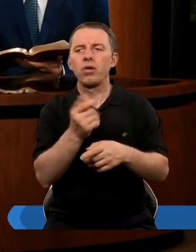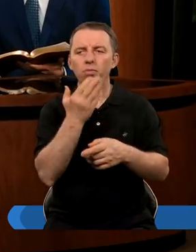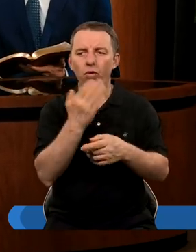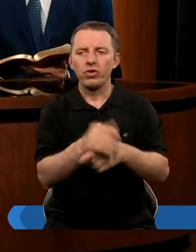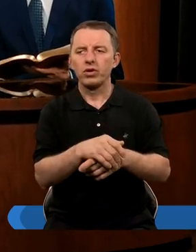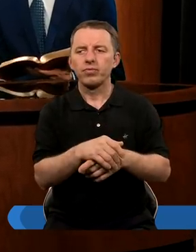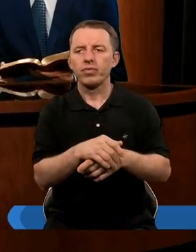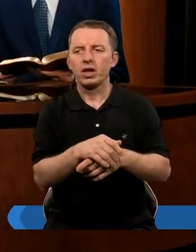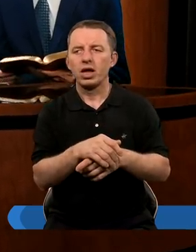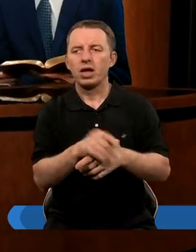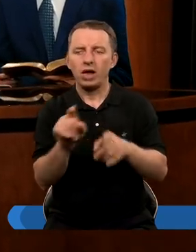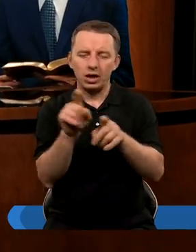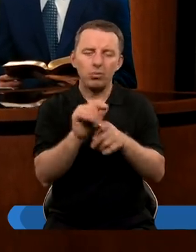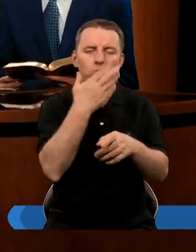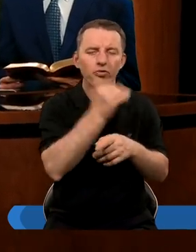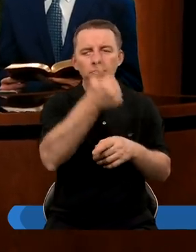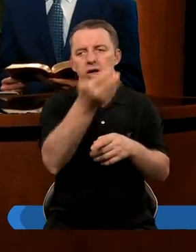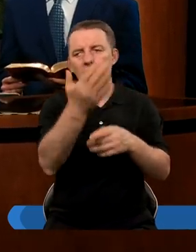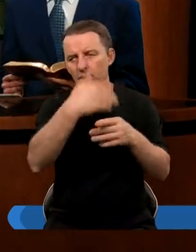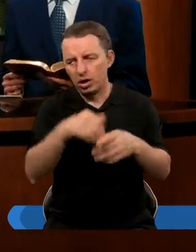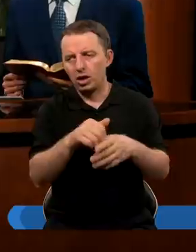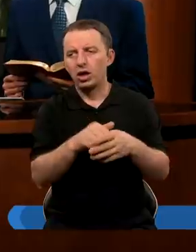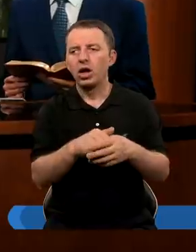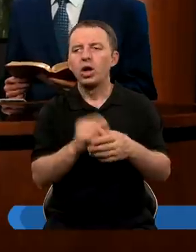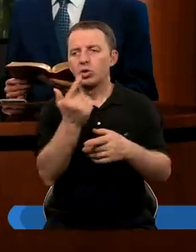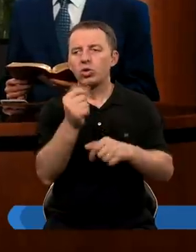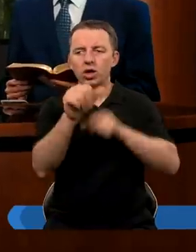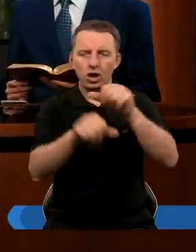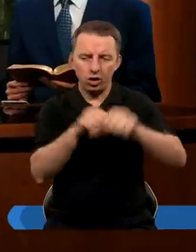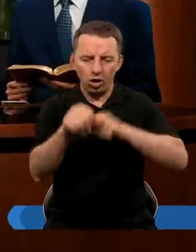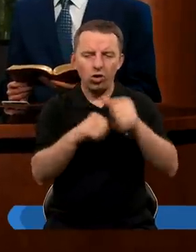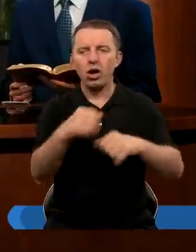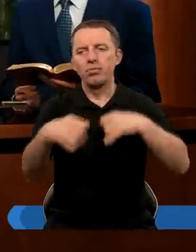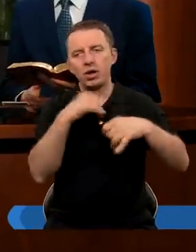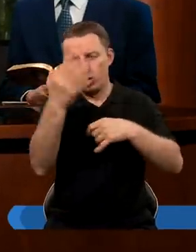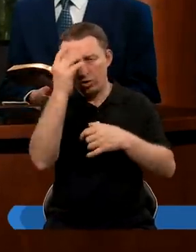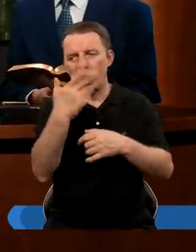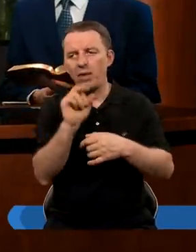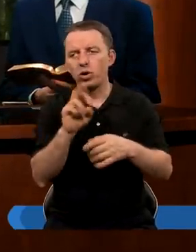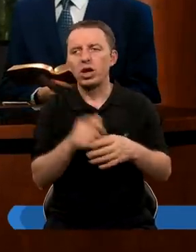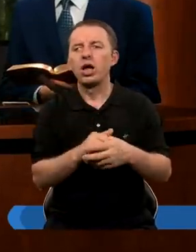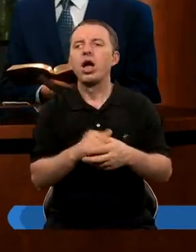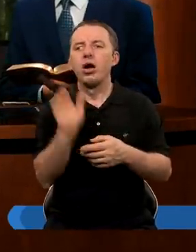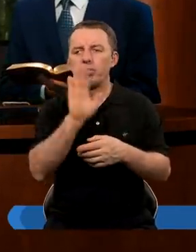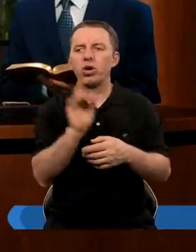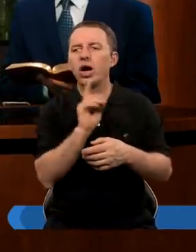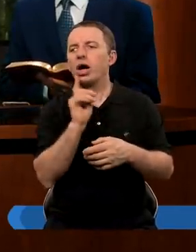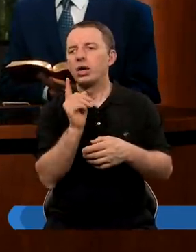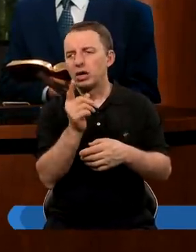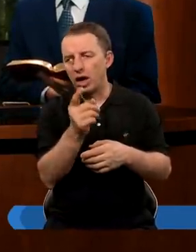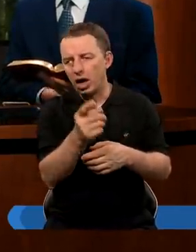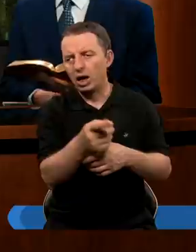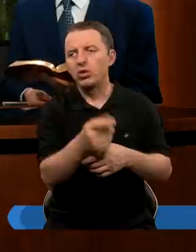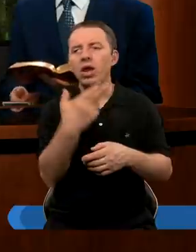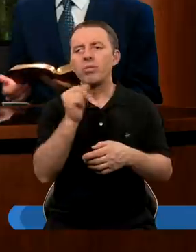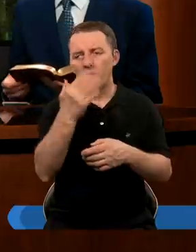pierwszego rozdziału. Jest drugi rok panowania Nieboga Nazara. No i wtedy Pan Bóg zesłał